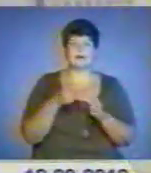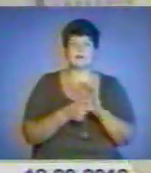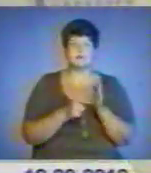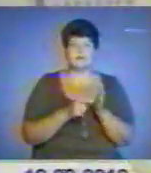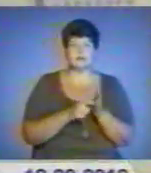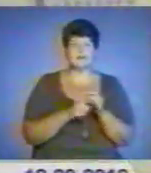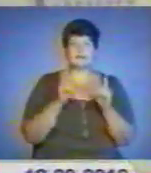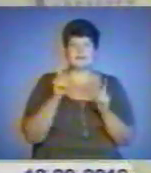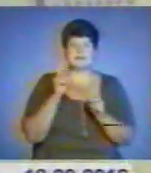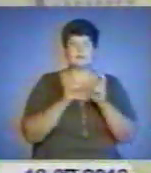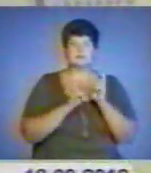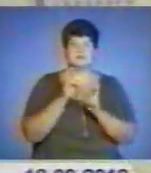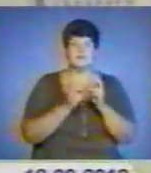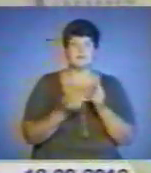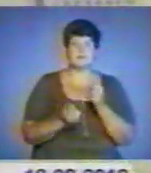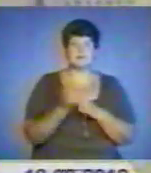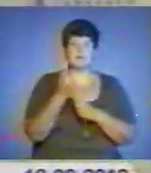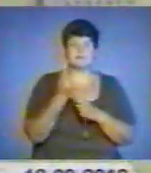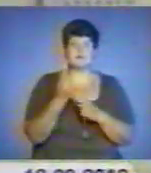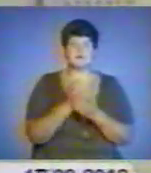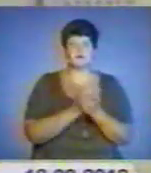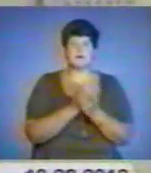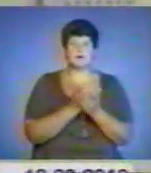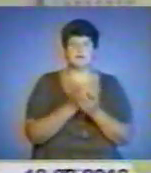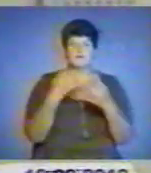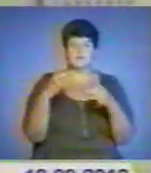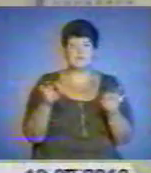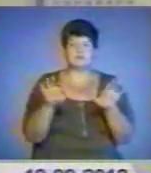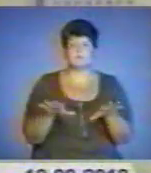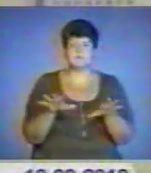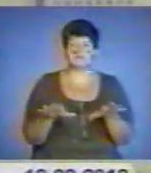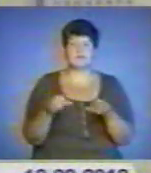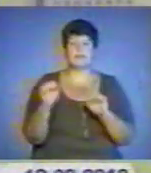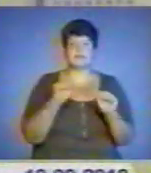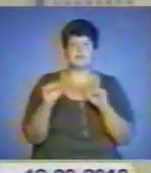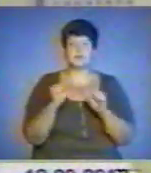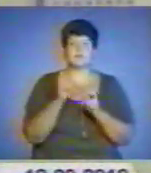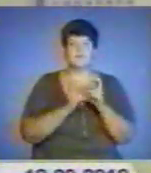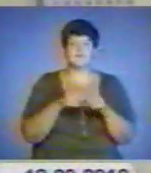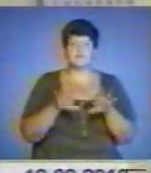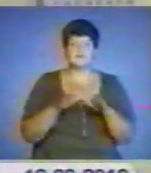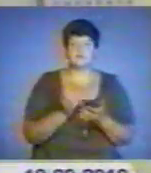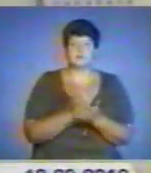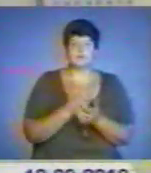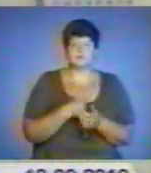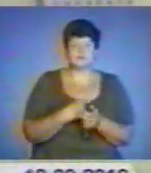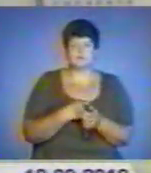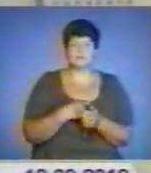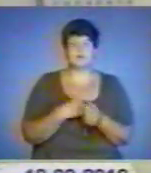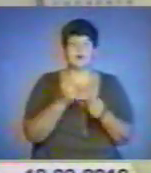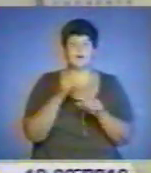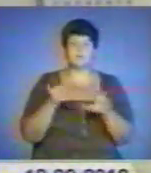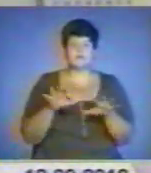Як тільки на підприємстві з'явилася вакансія, керівник підприємства вирішив заробити на цьому. Посаду звичайного технічного